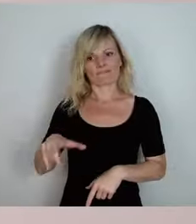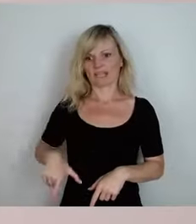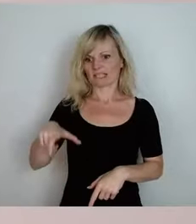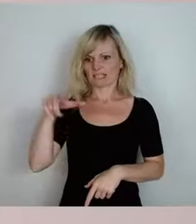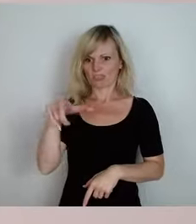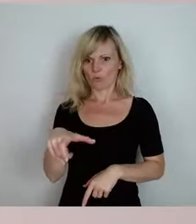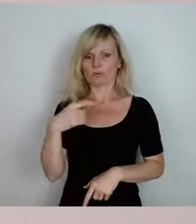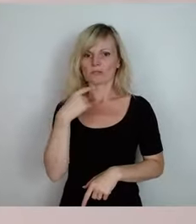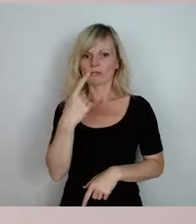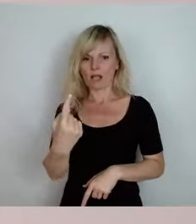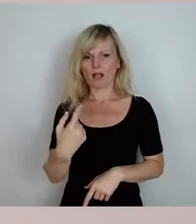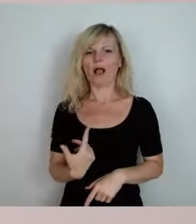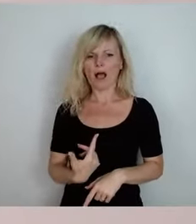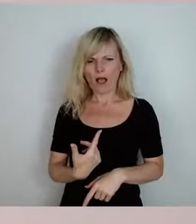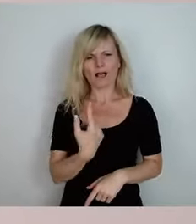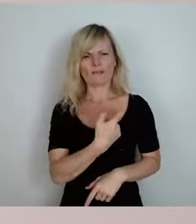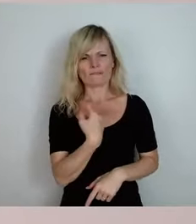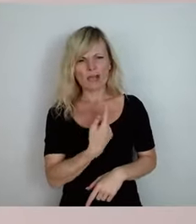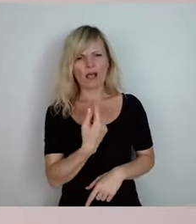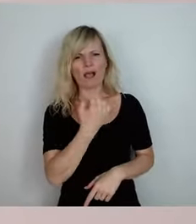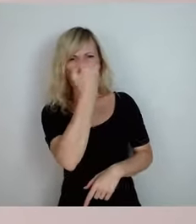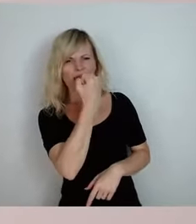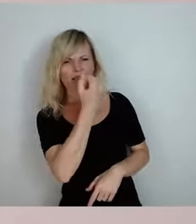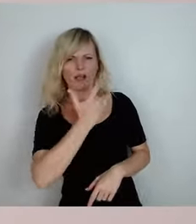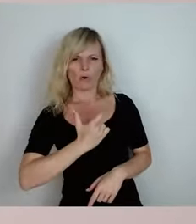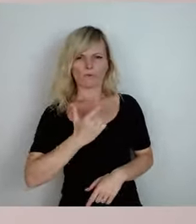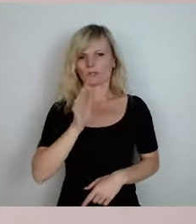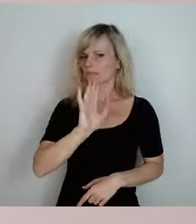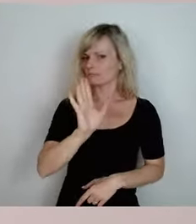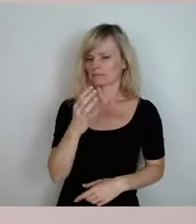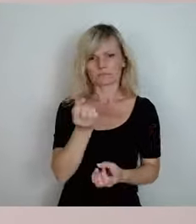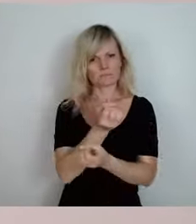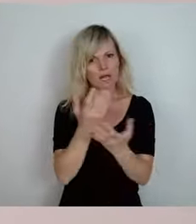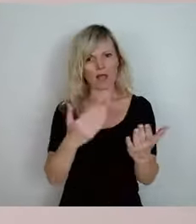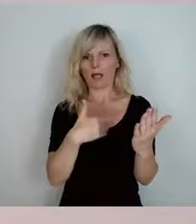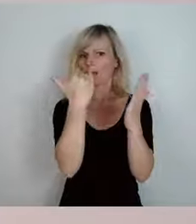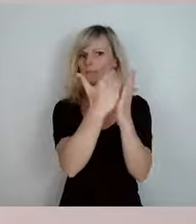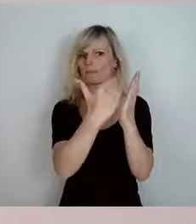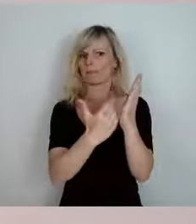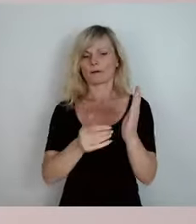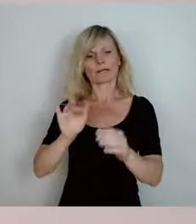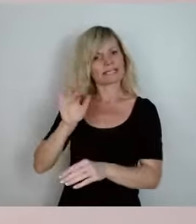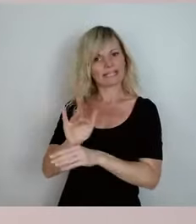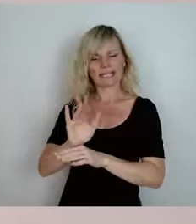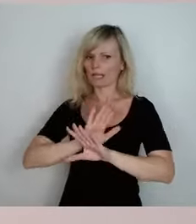oder sonst irgendwas. Es war immer eine ganz klare Ausrichtung gegen das Vorhaben.